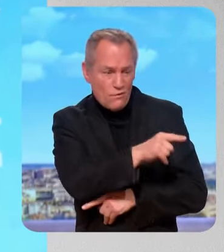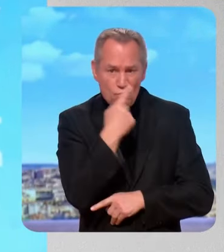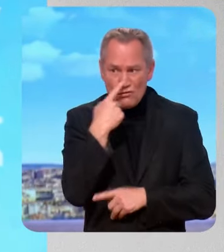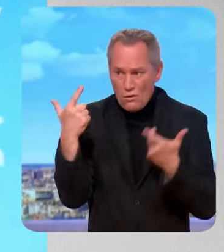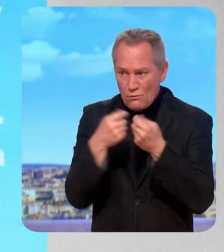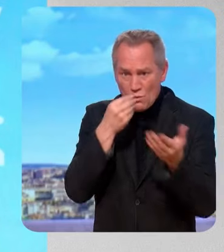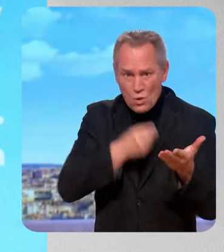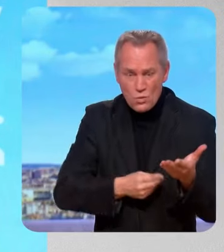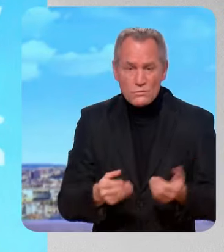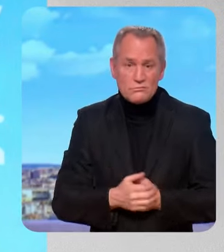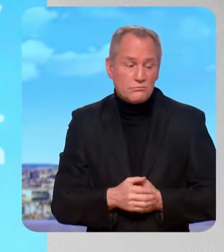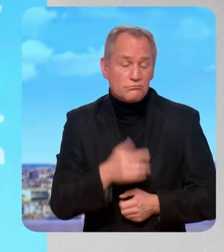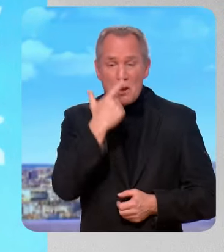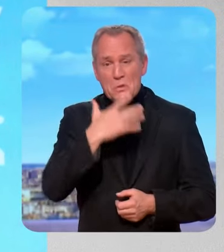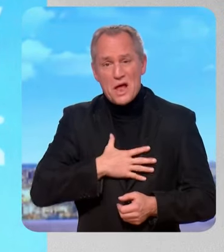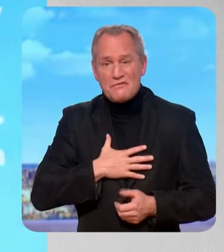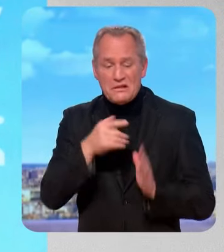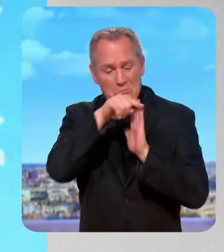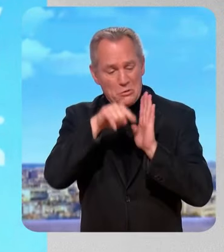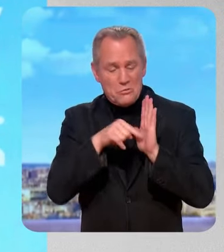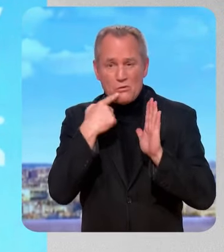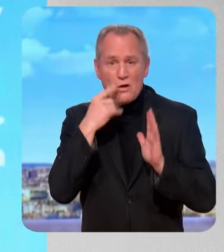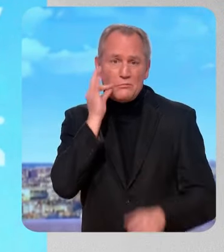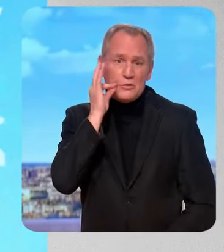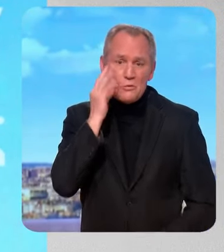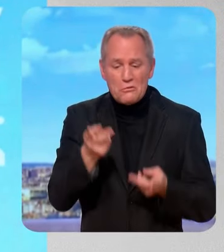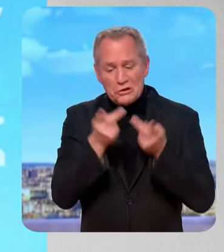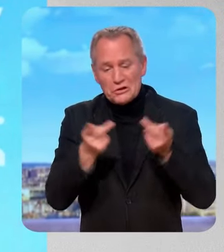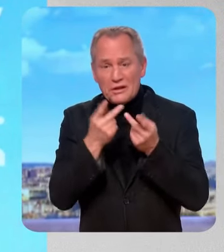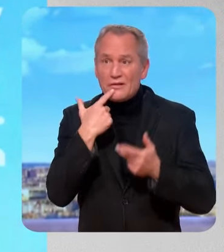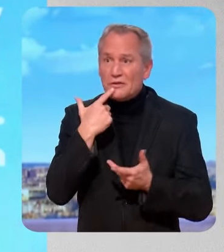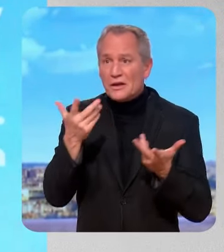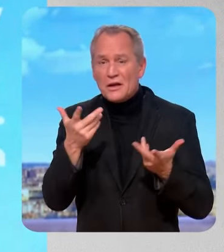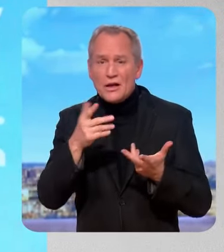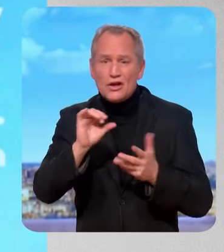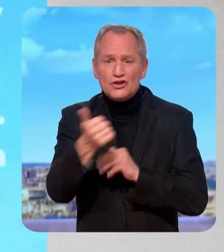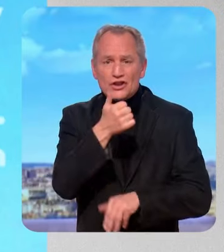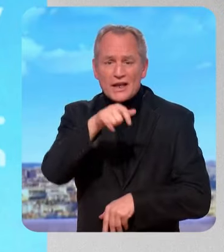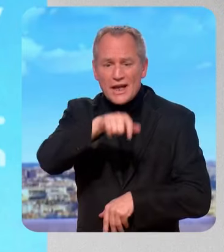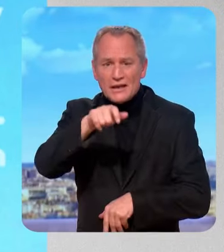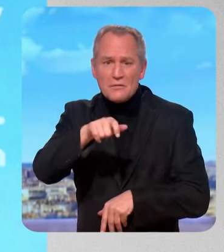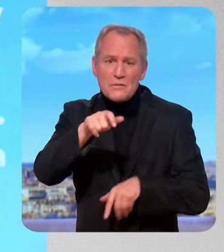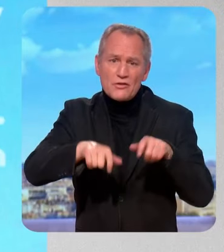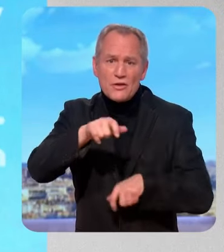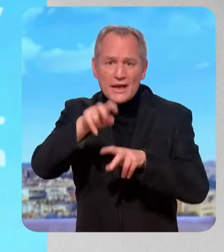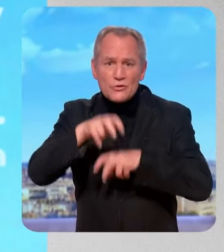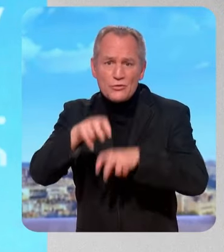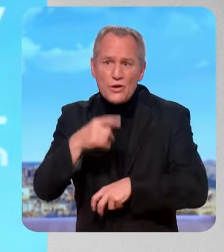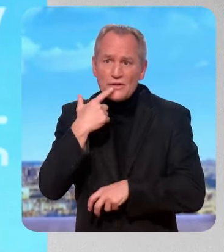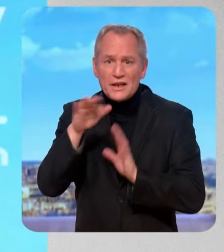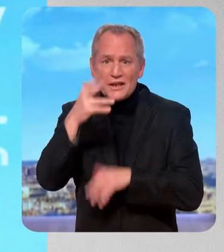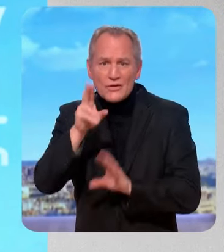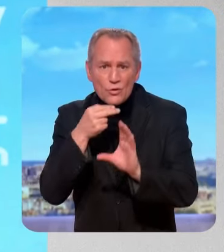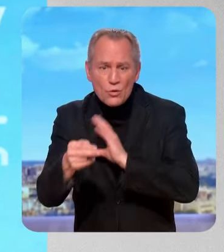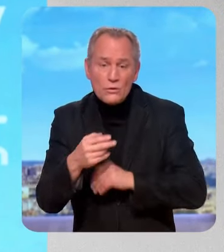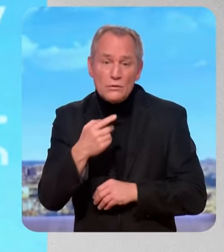compte. On parle de mesurettes, on parle de 15 euros pour chaque agriculteur quand l'endettement moyen c'est 200 000 euros. Pourquoi vous dites